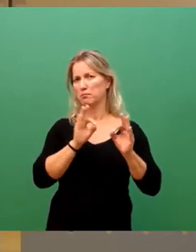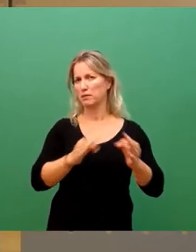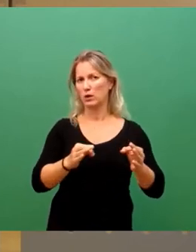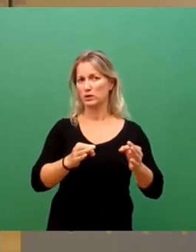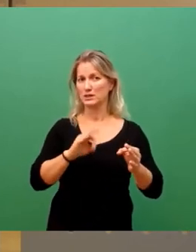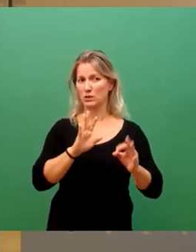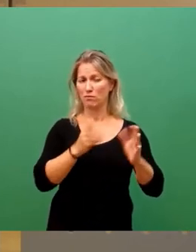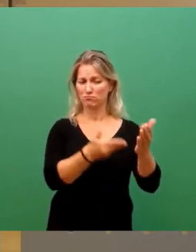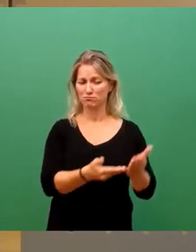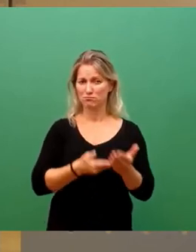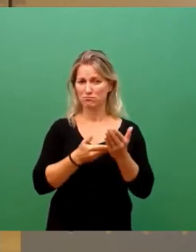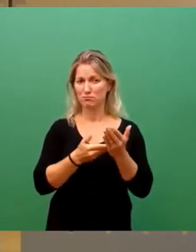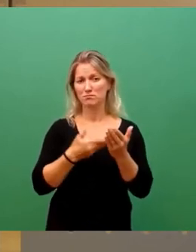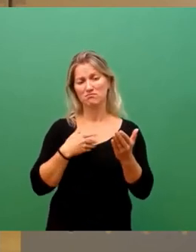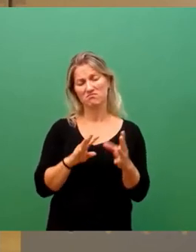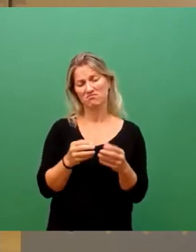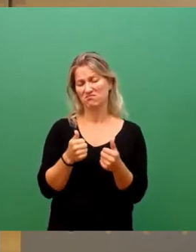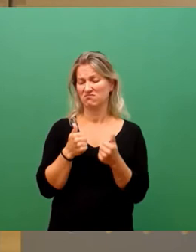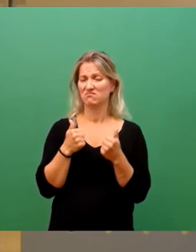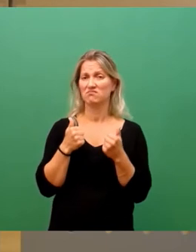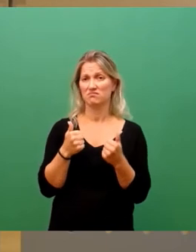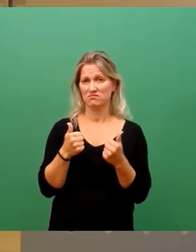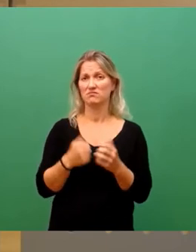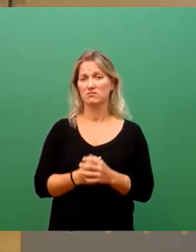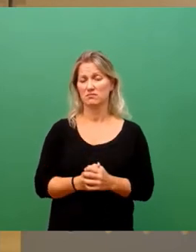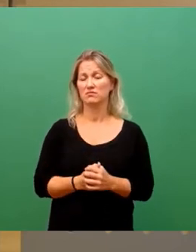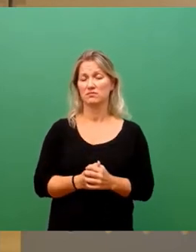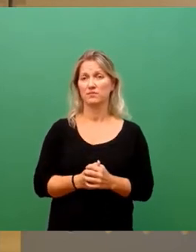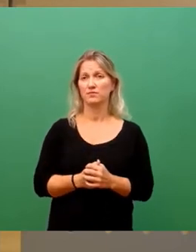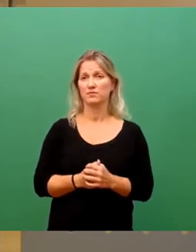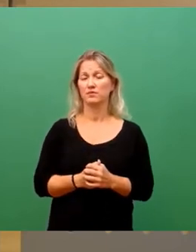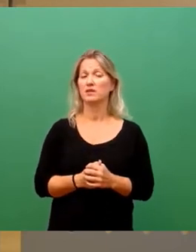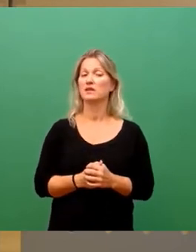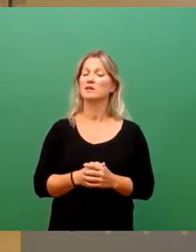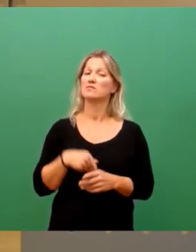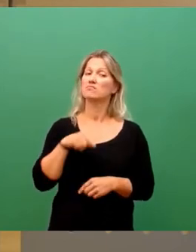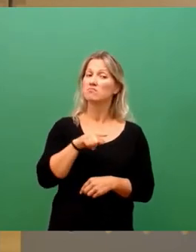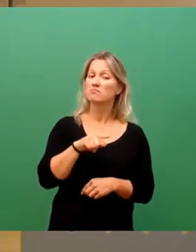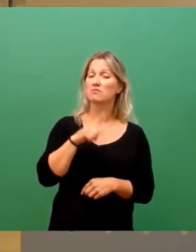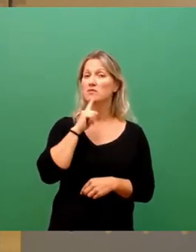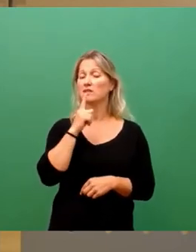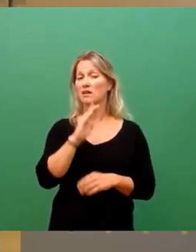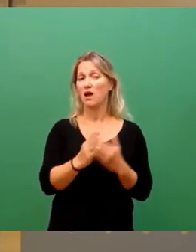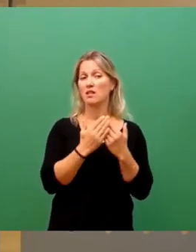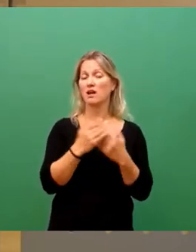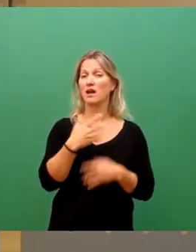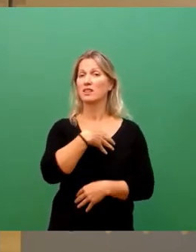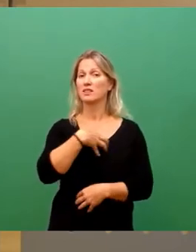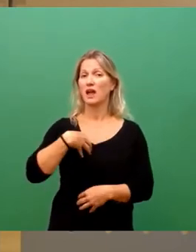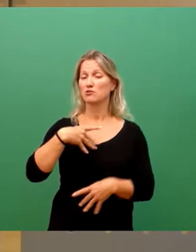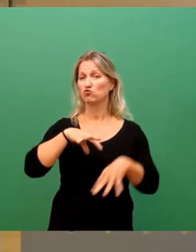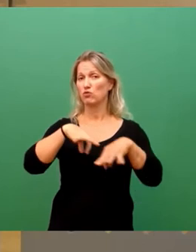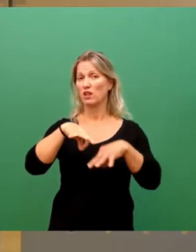ich kann es nur sagen, klasse, die Vorlage oder die Anlage Dresdner Strategie für biologische